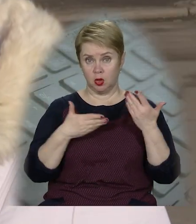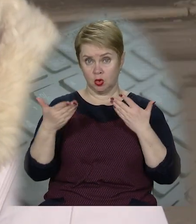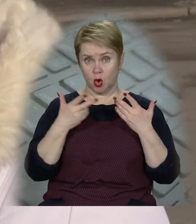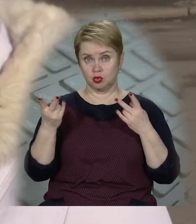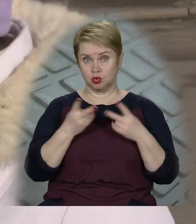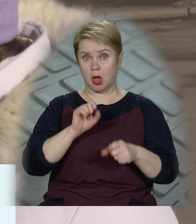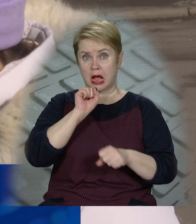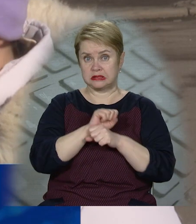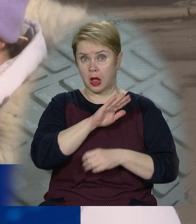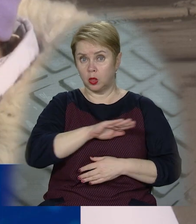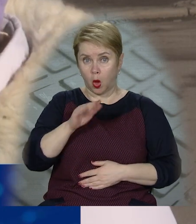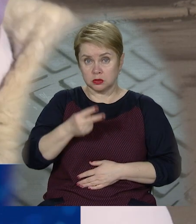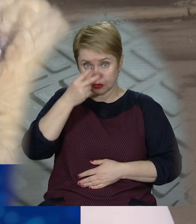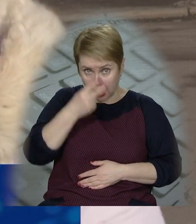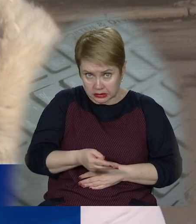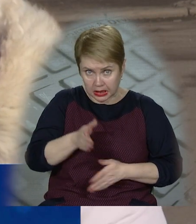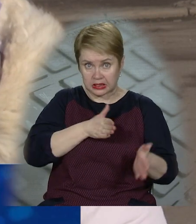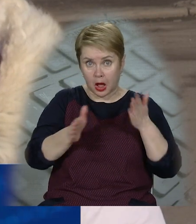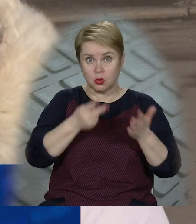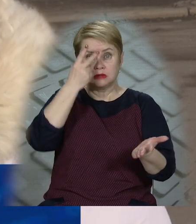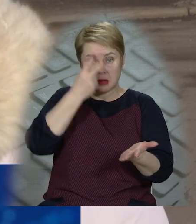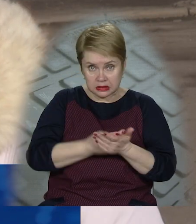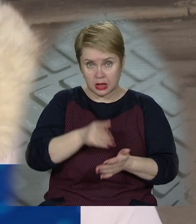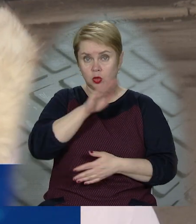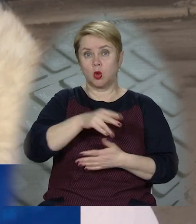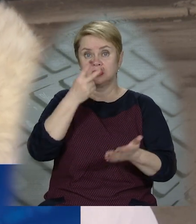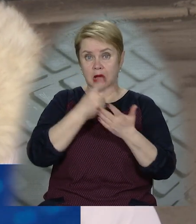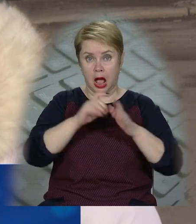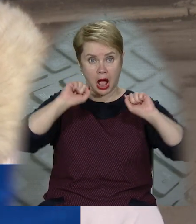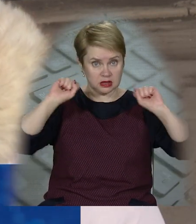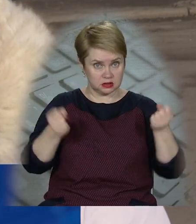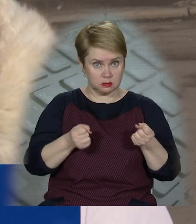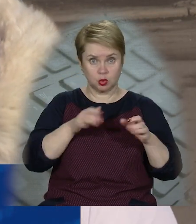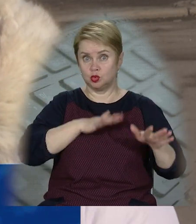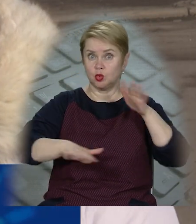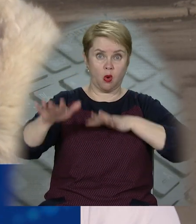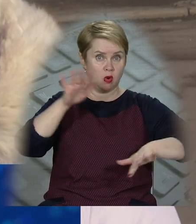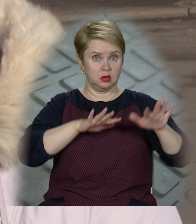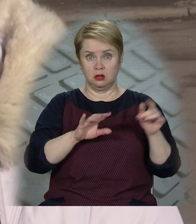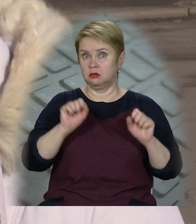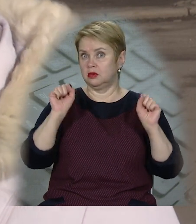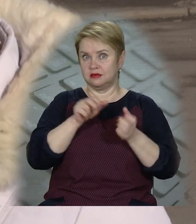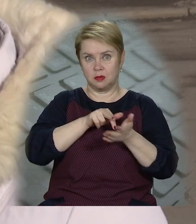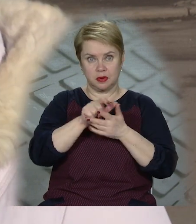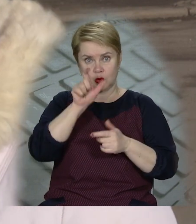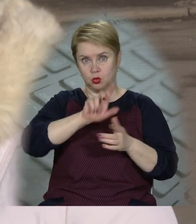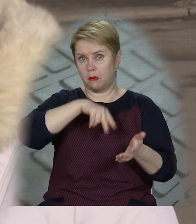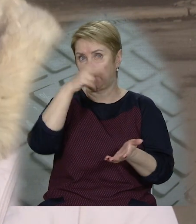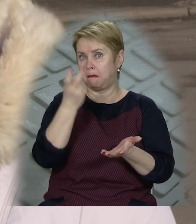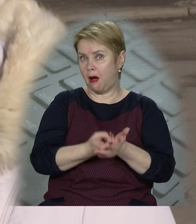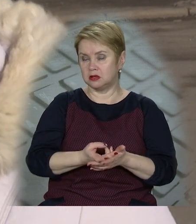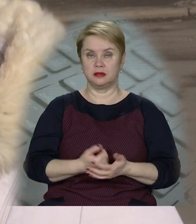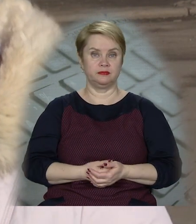треба дивитися під ноги, помімо того, що дивитися на дорогу, дивитися під ноги. А зимою було скользко, невозможливо перейти. Люди тут падали.